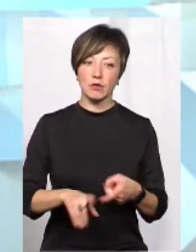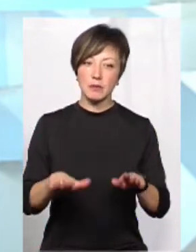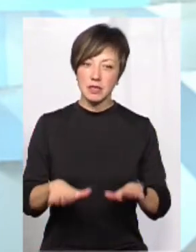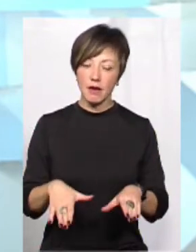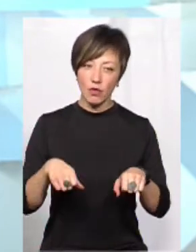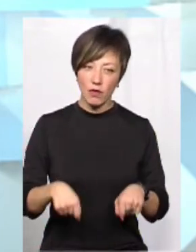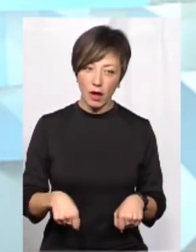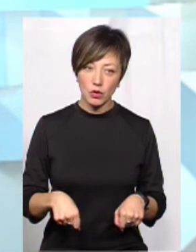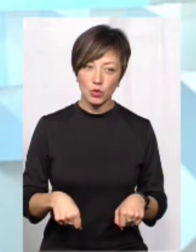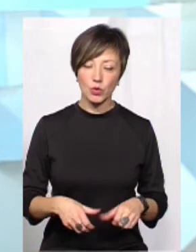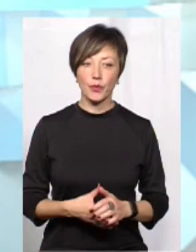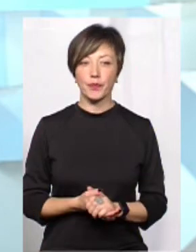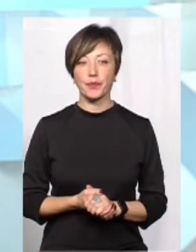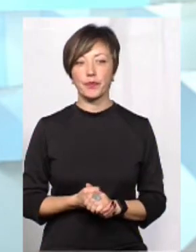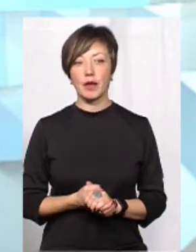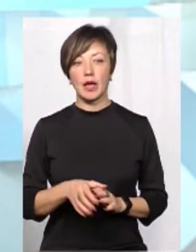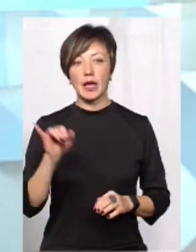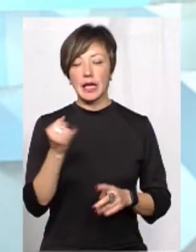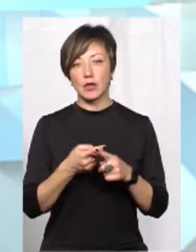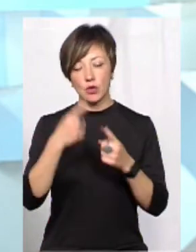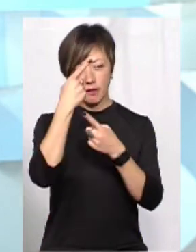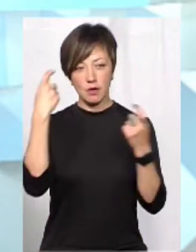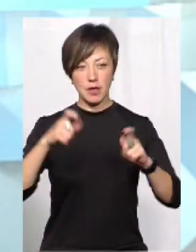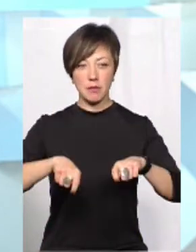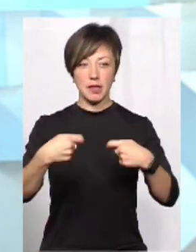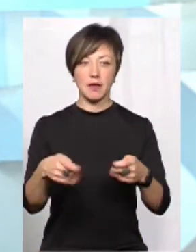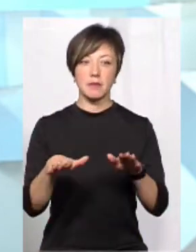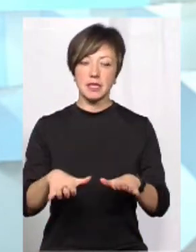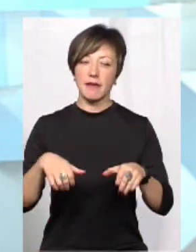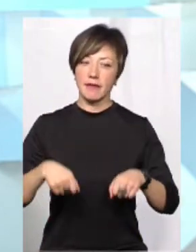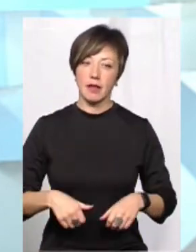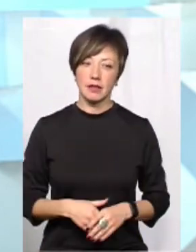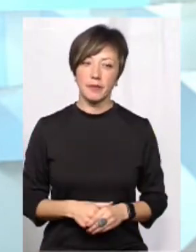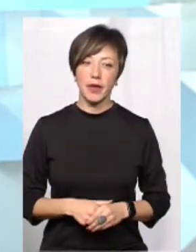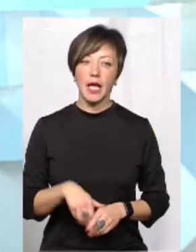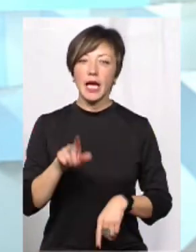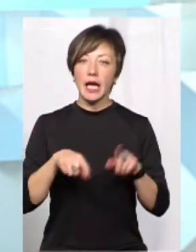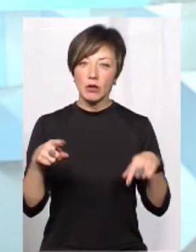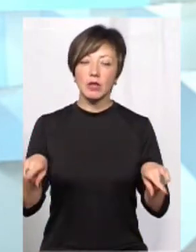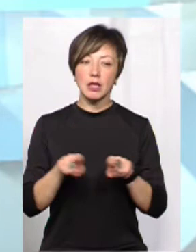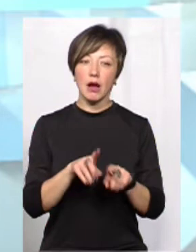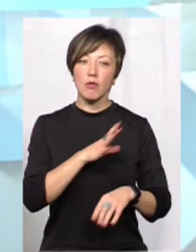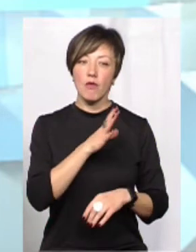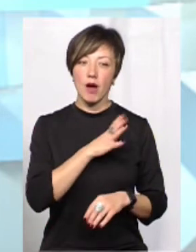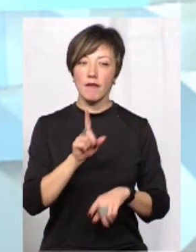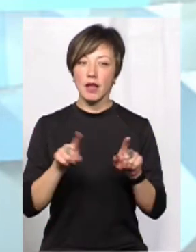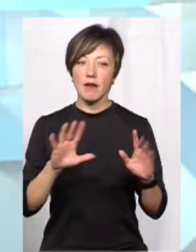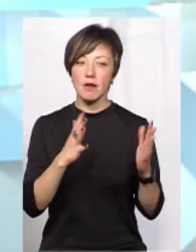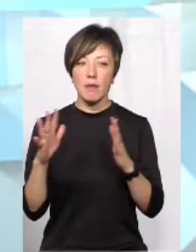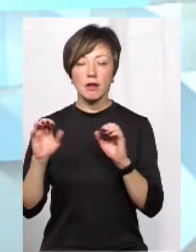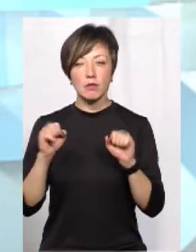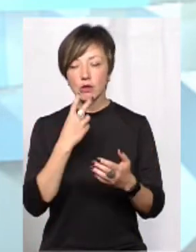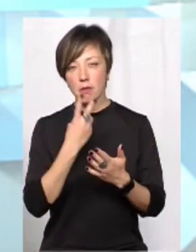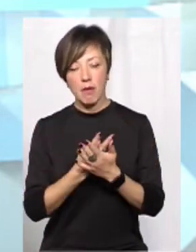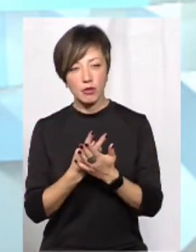місцевою владою і цю інформацію передаємо місцевій владі. Іноді так буває, що в деяких випадках ми можемо